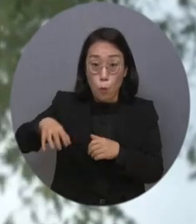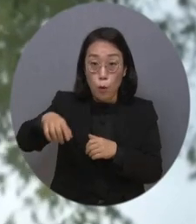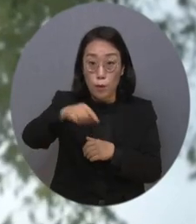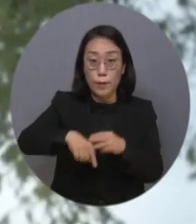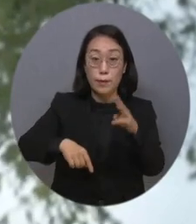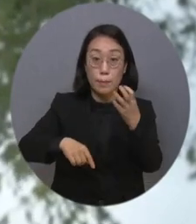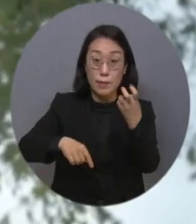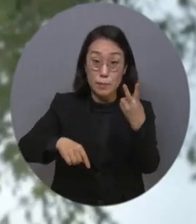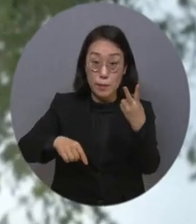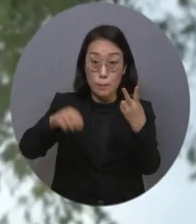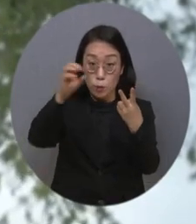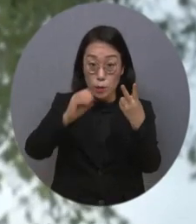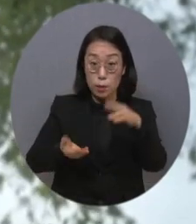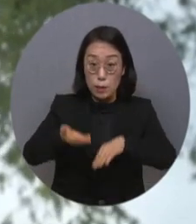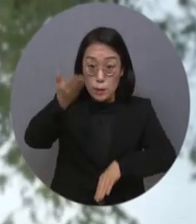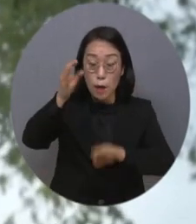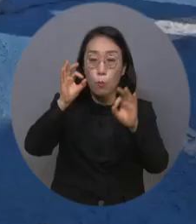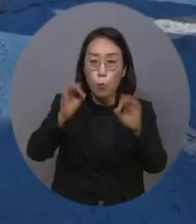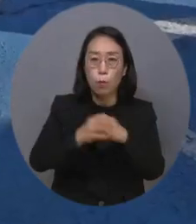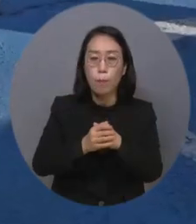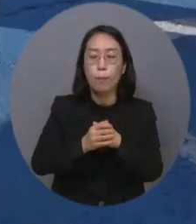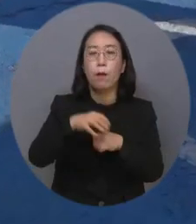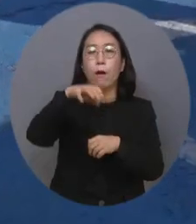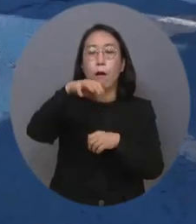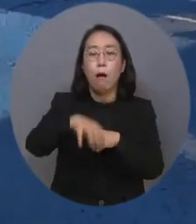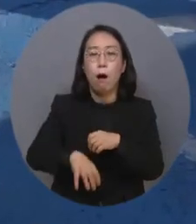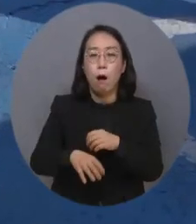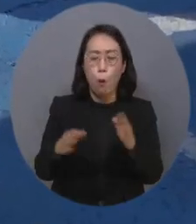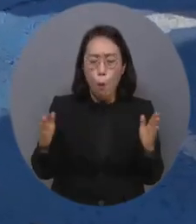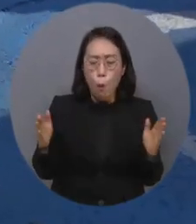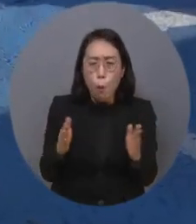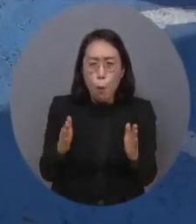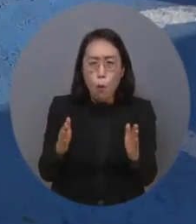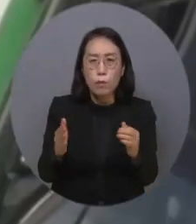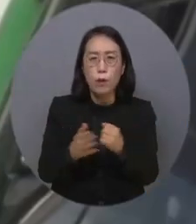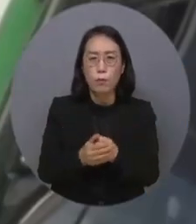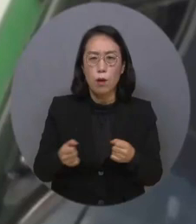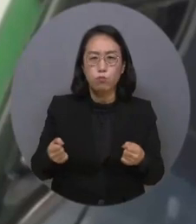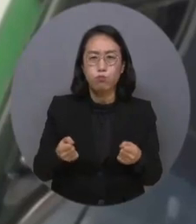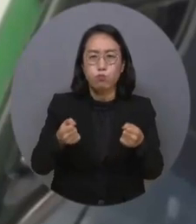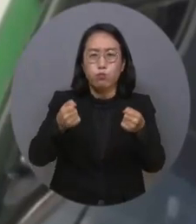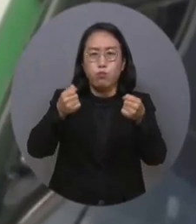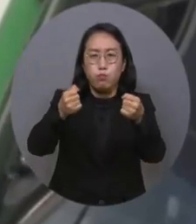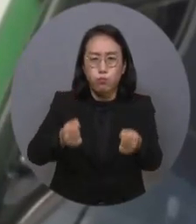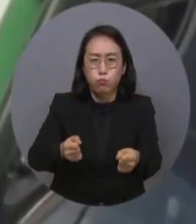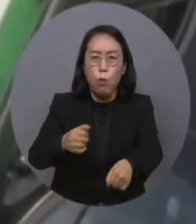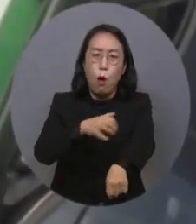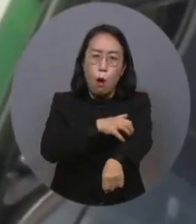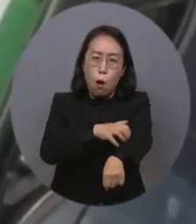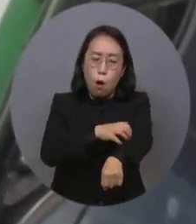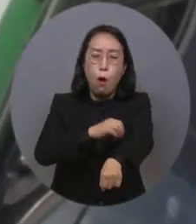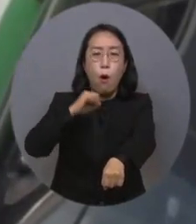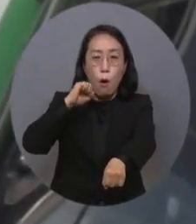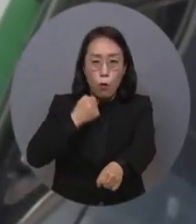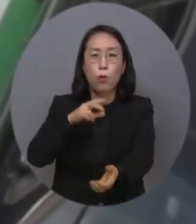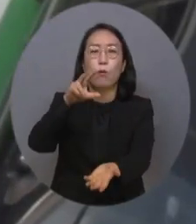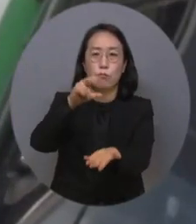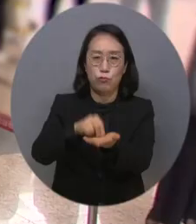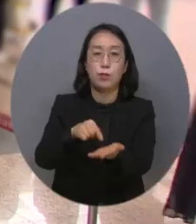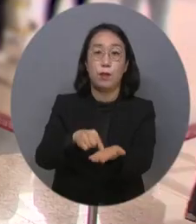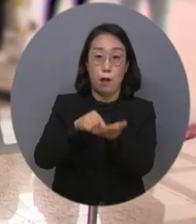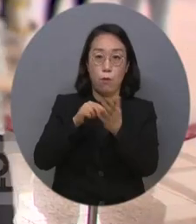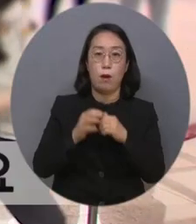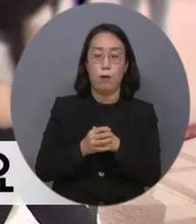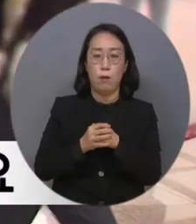.2%는 주차구역 면적이 기준보다 차가 주차에 어려움을 겪을 가능성이 큰 것으로 조사됐습니다.